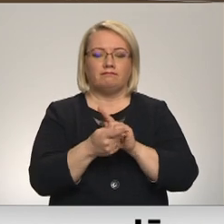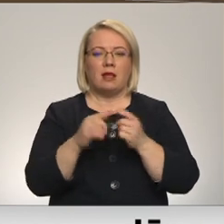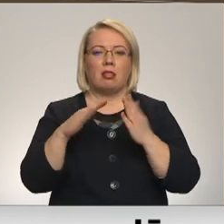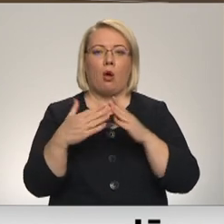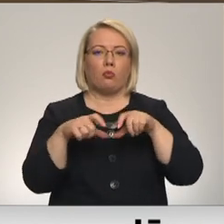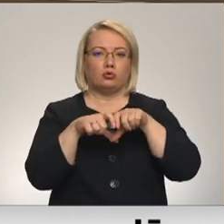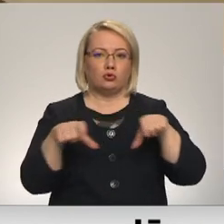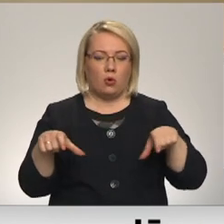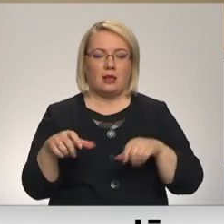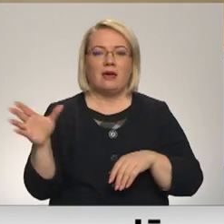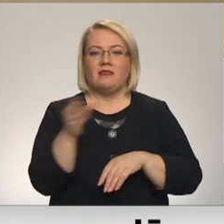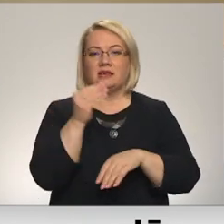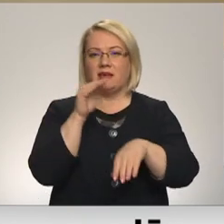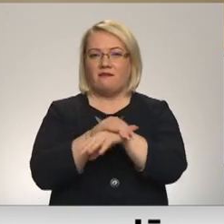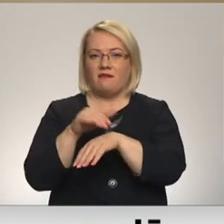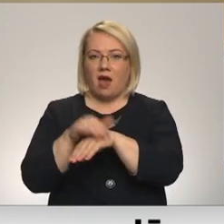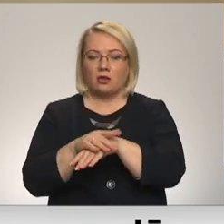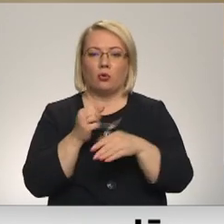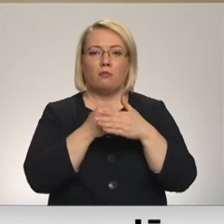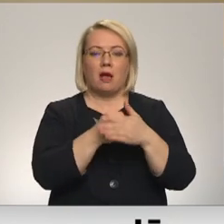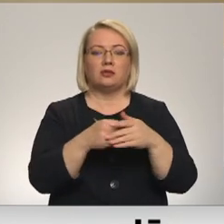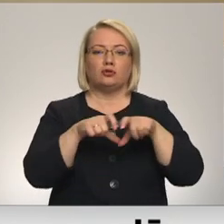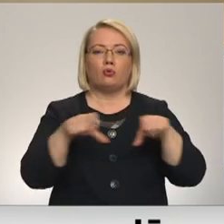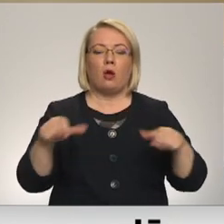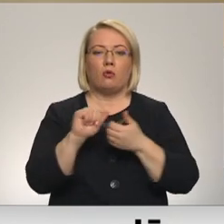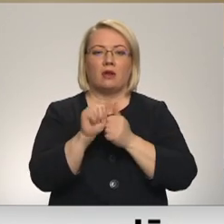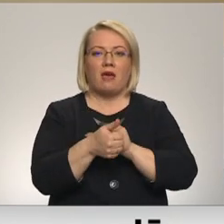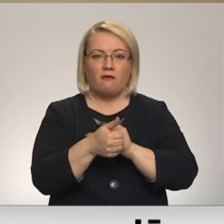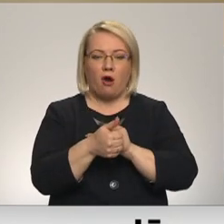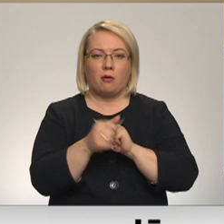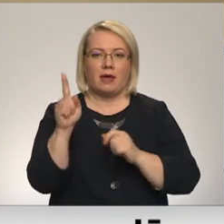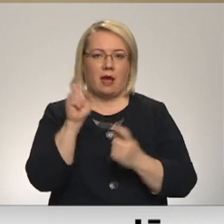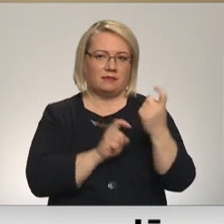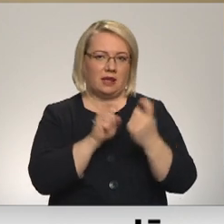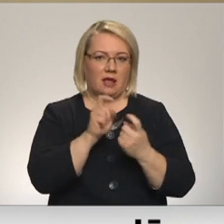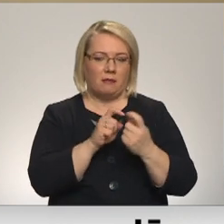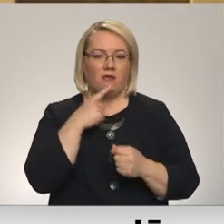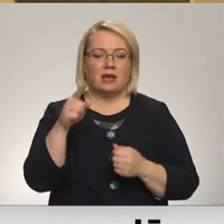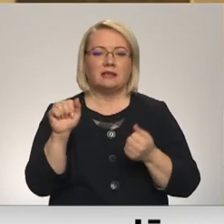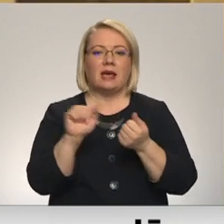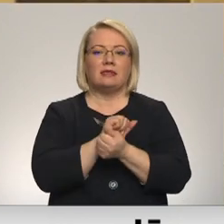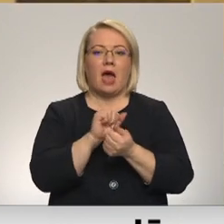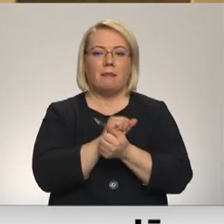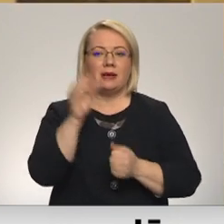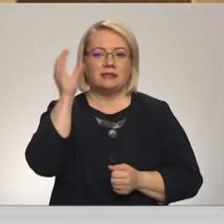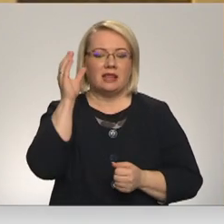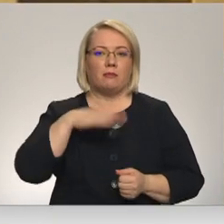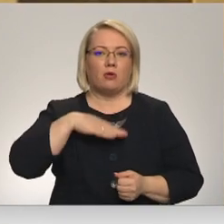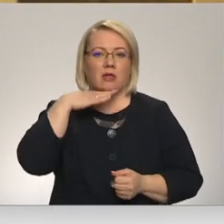skolas. Visi fakti, uz kuriem tiek balstīta skola reforma, esot apgāžami. Tās ir dabazinību klasē, kas ir no sestās